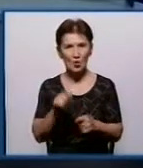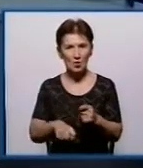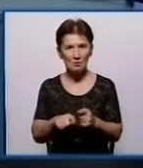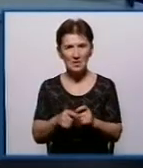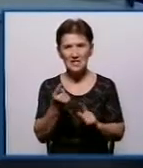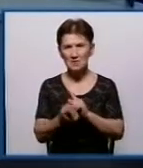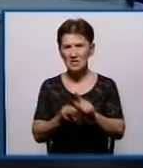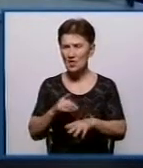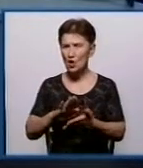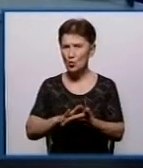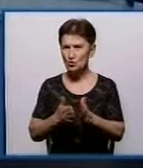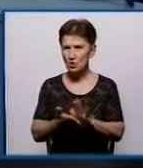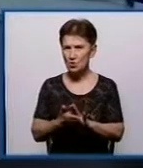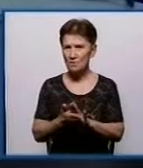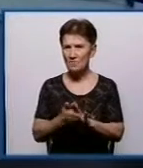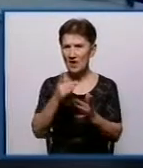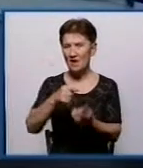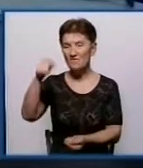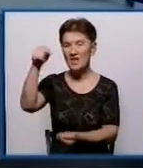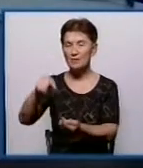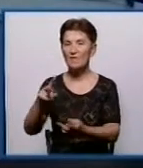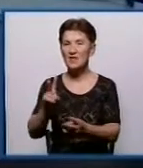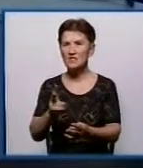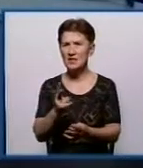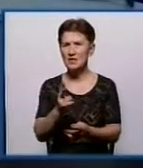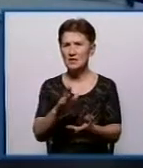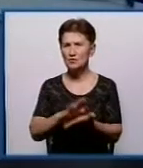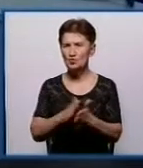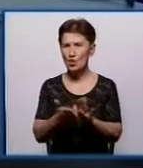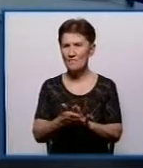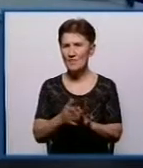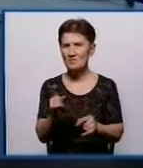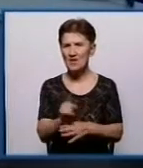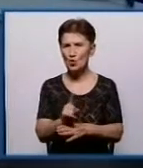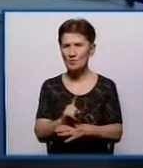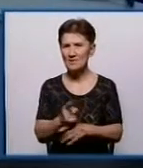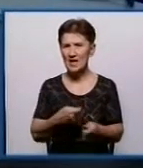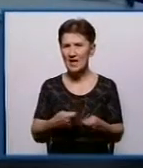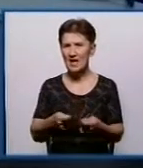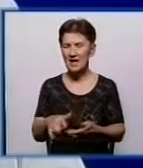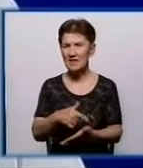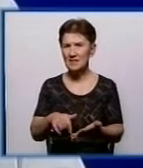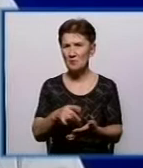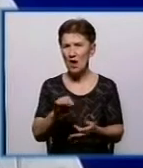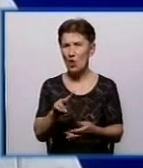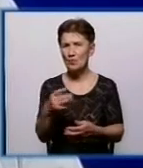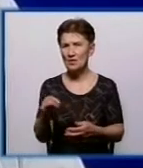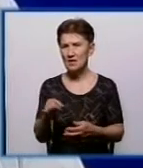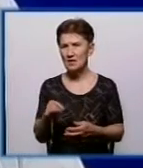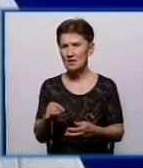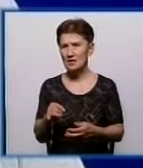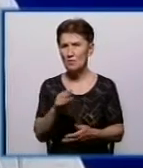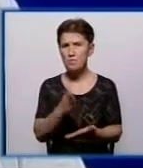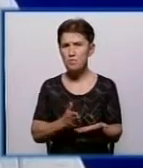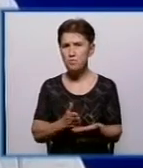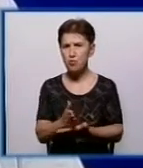постанову і відповідно до постанови Національної комісії, що здійснює регулювання ринку енергетики та комунальних послуг про